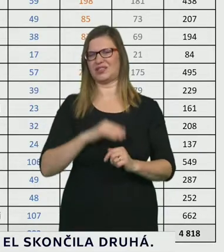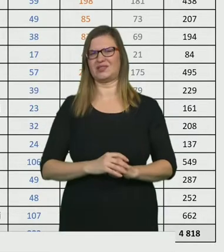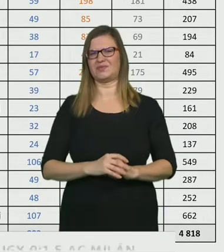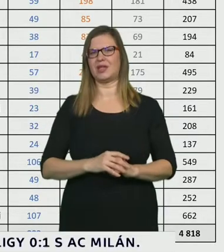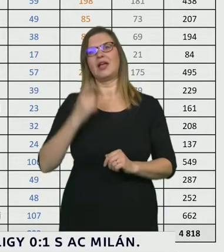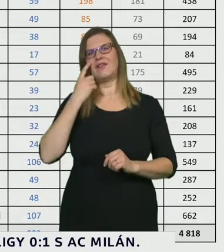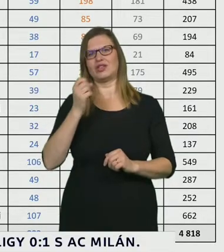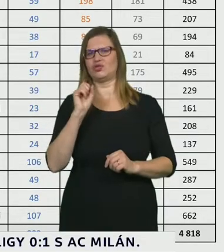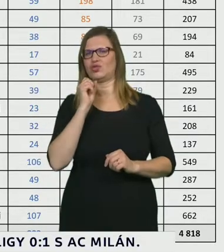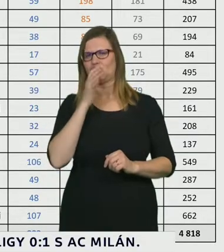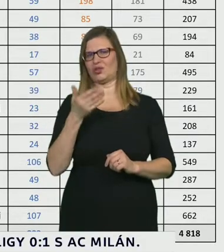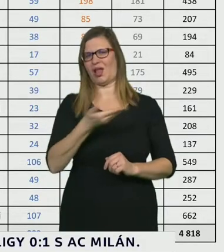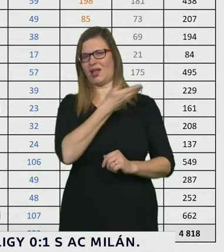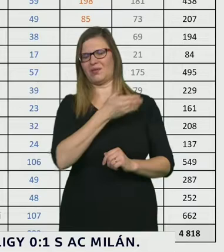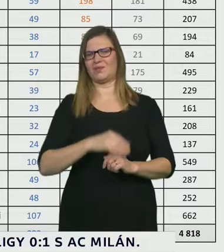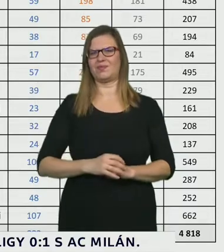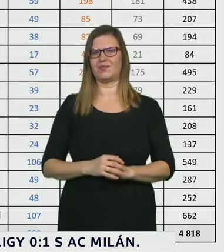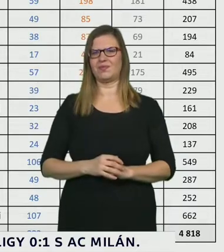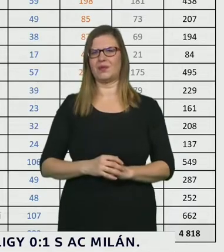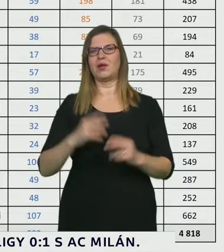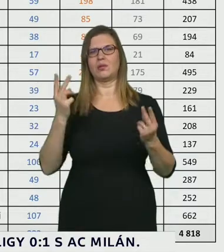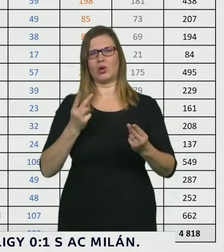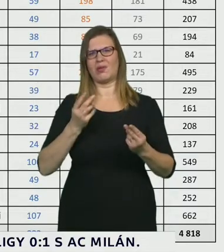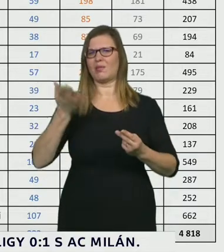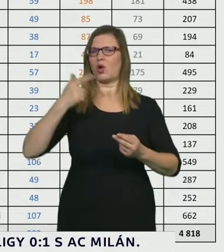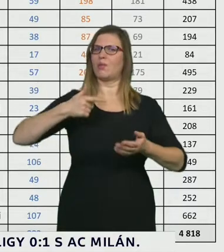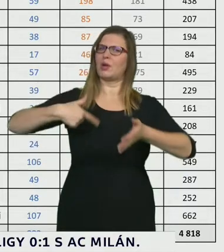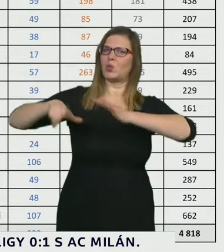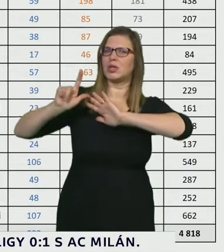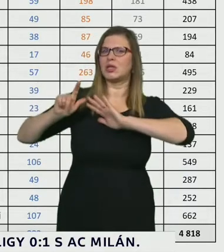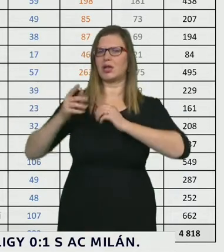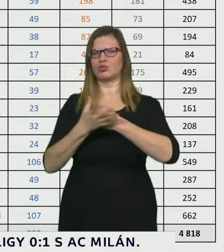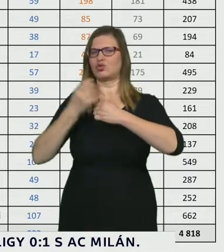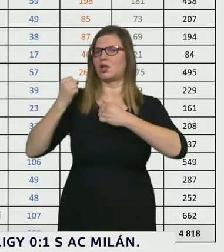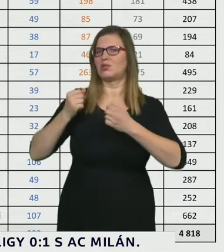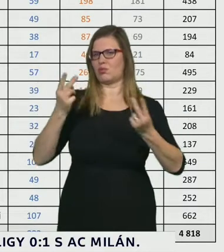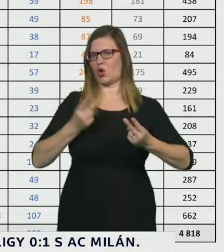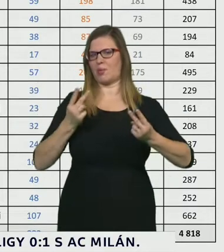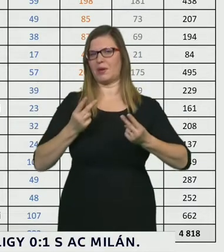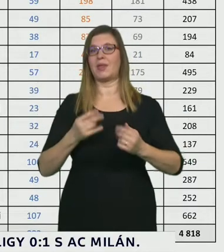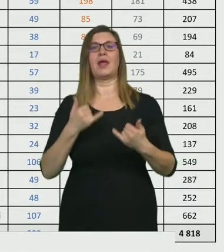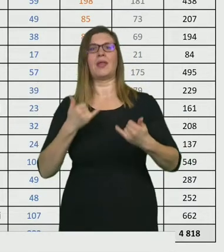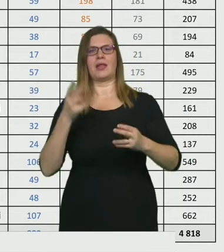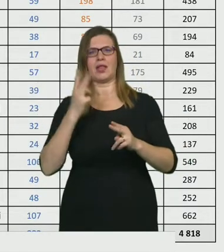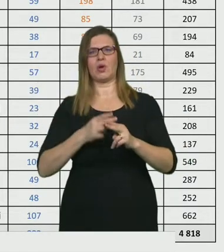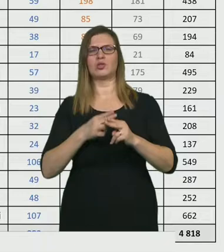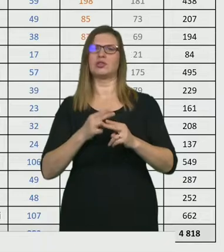podobná, jako byla před týdnem, dvěma týdny. Aktuálně ve stavu COVID plus je zhruba 880 lékařů,